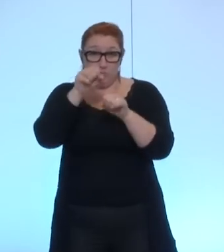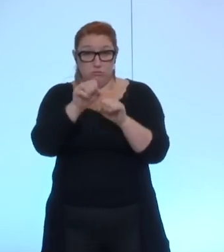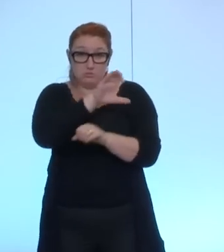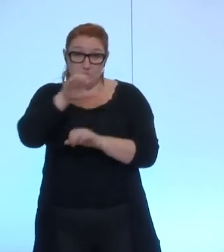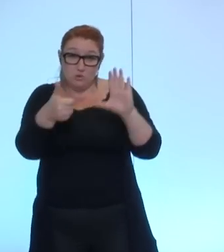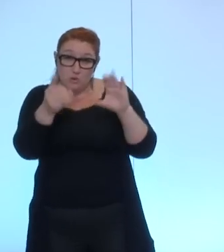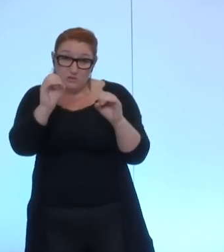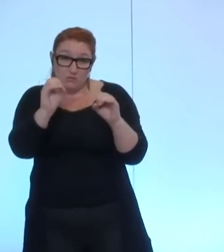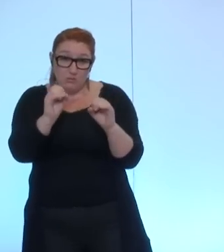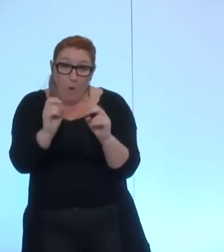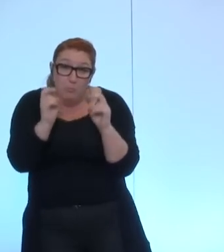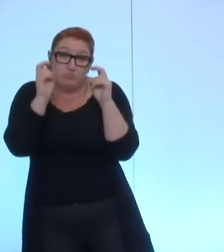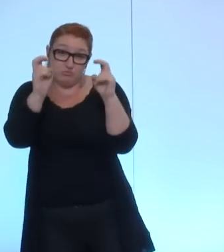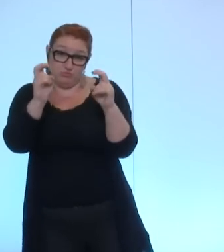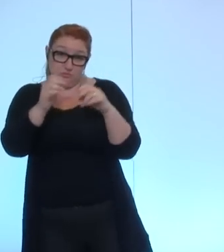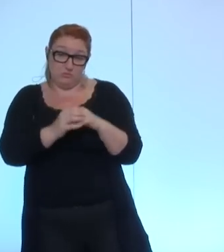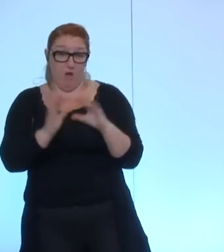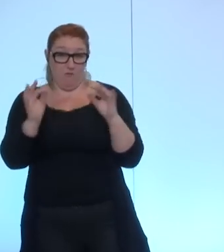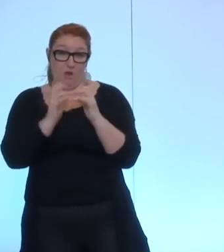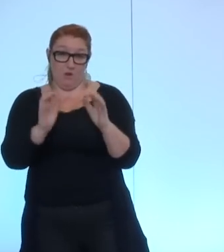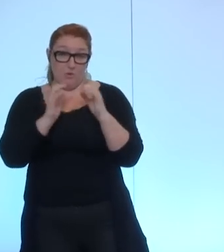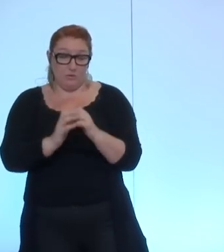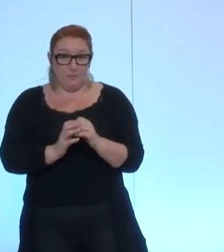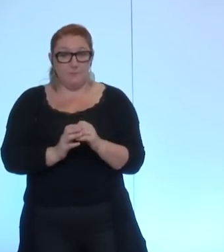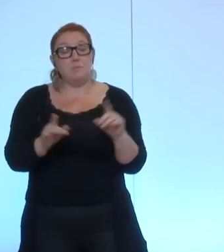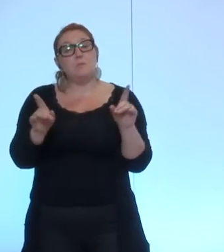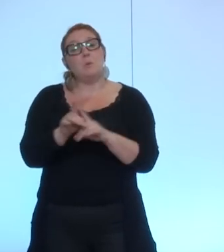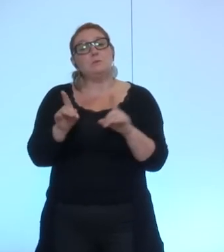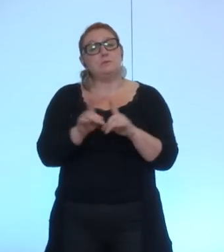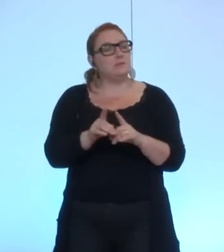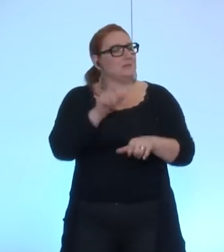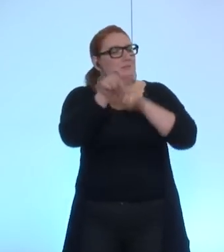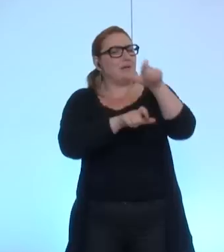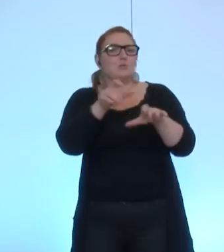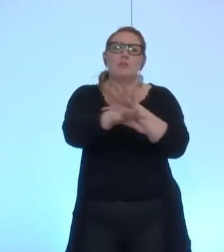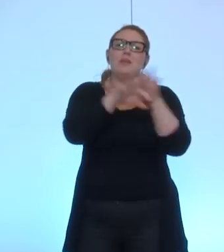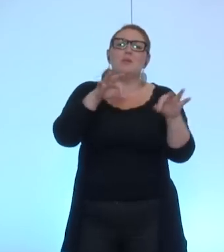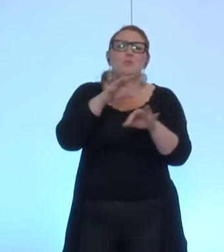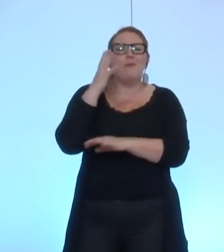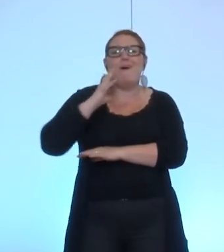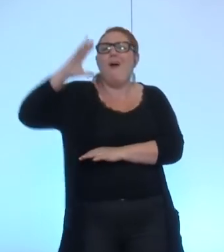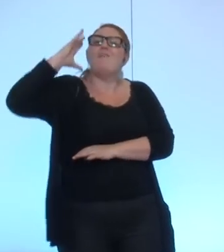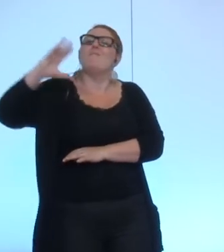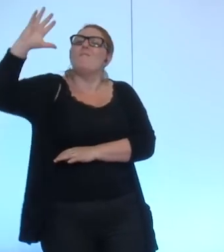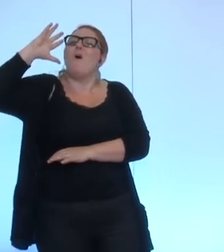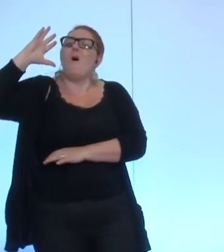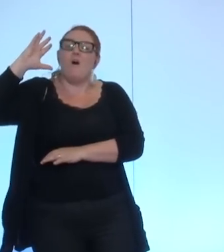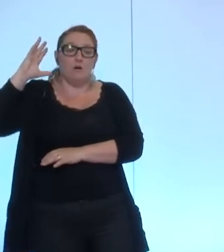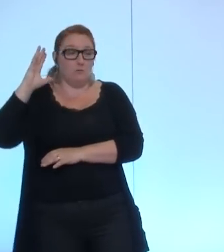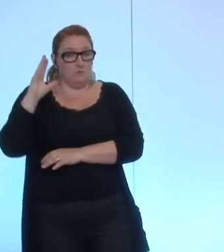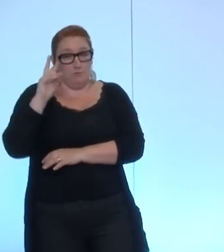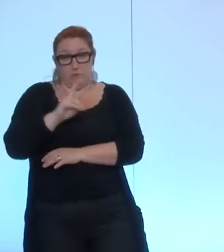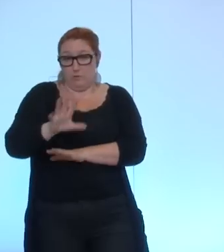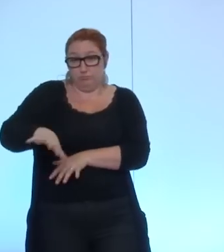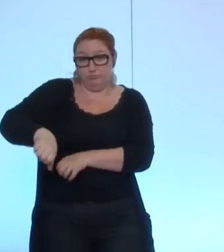les emplois en plus, et c'est aussi grâce au travail des élus qui étaient ici avant nous, il faut le dire, on a surtout de l